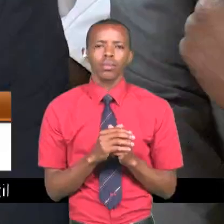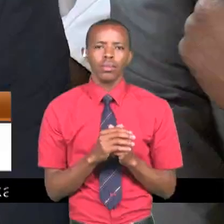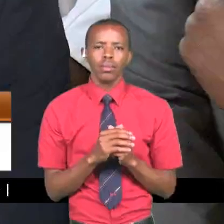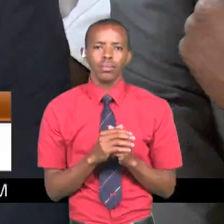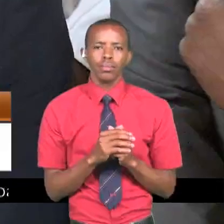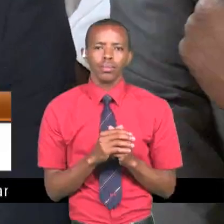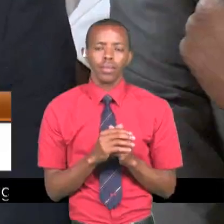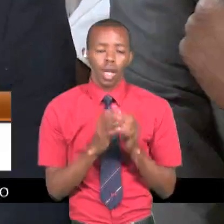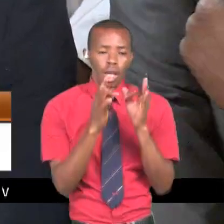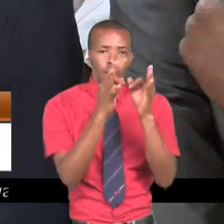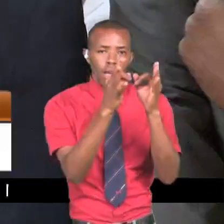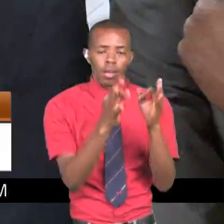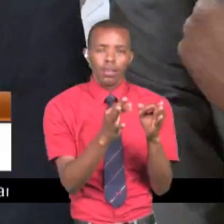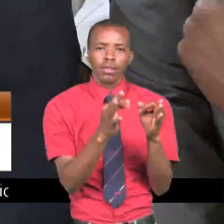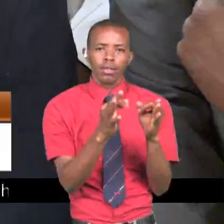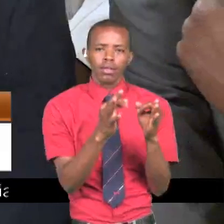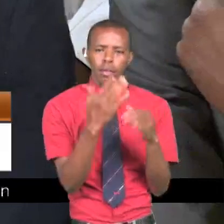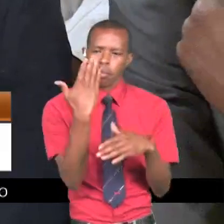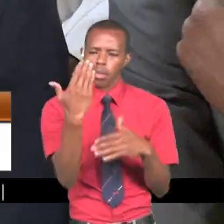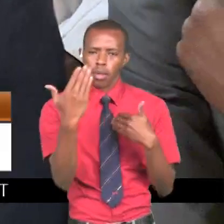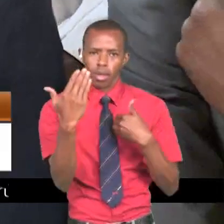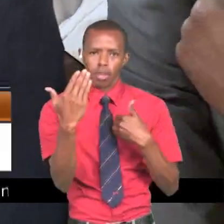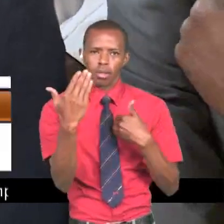Kwenye kushikilia